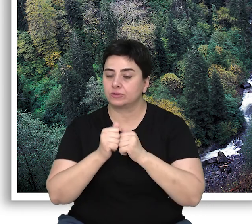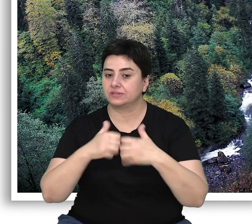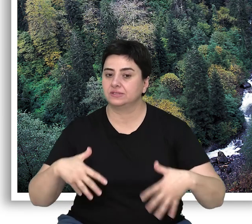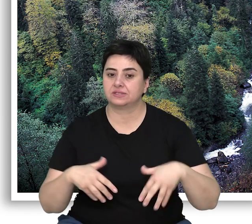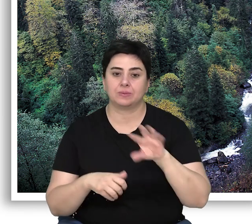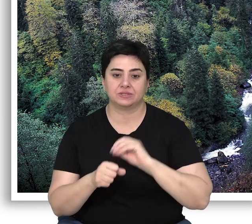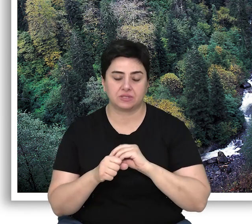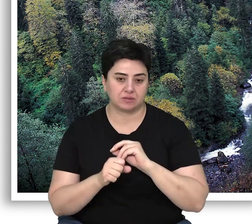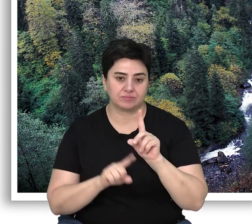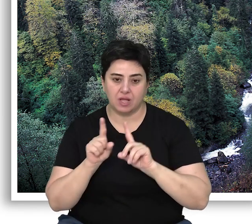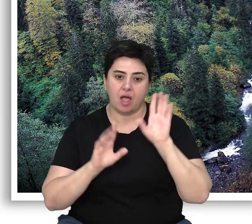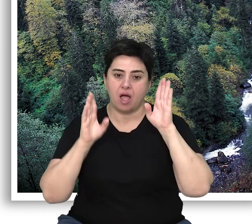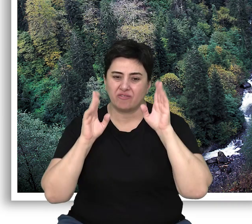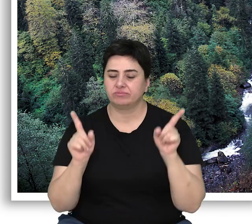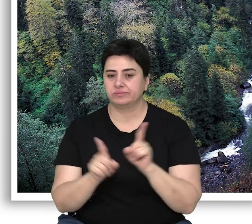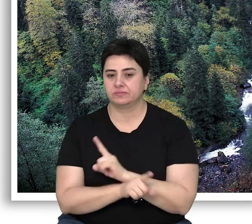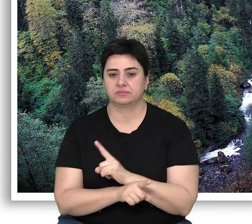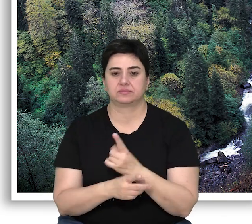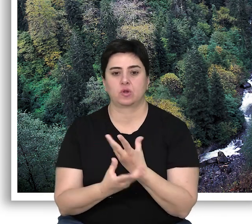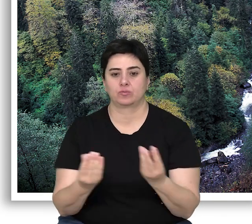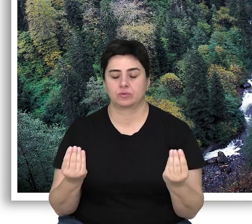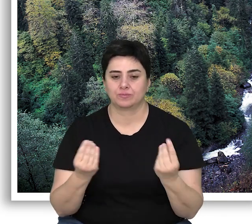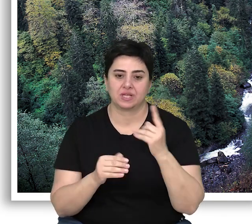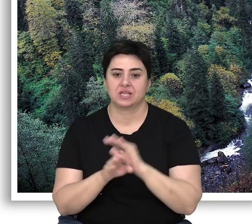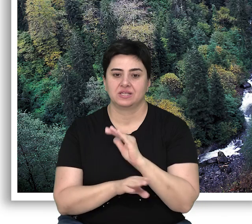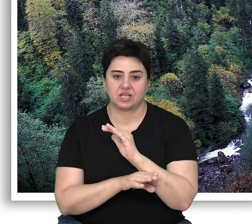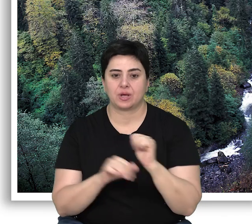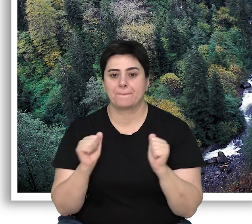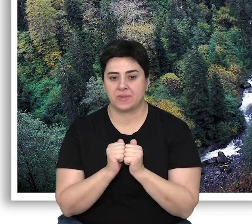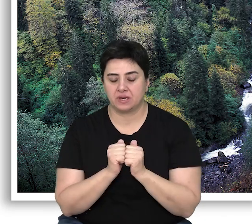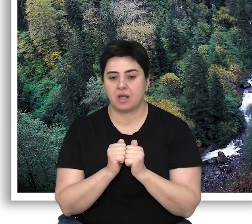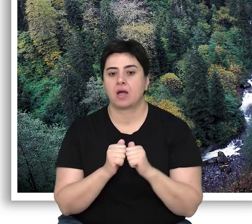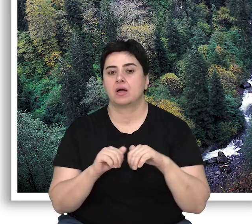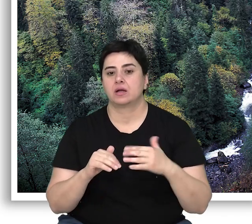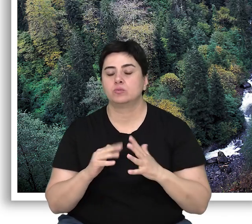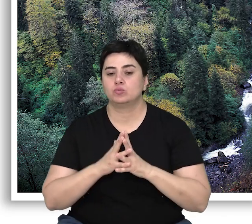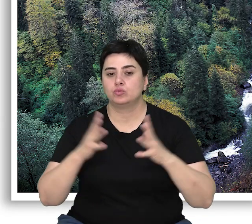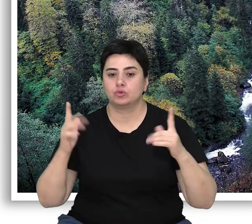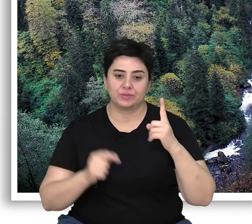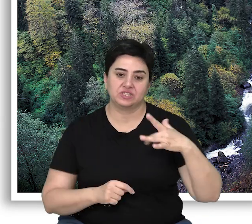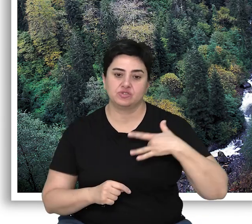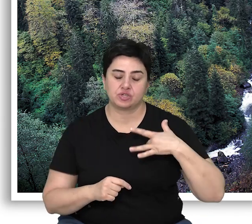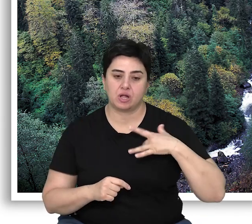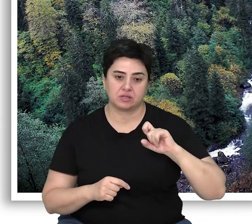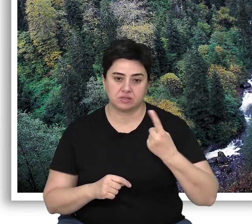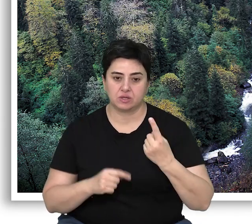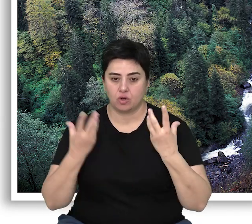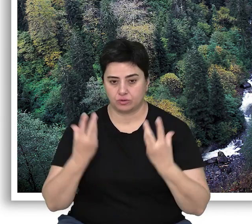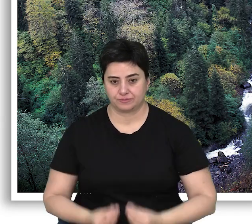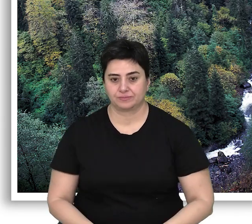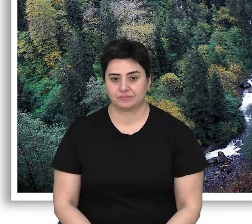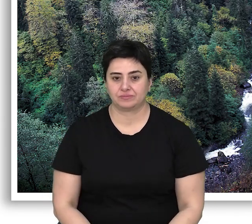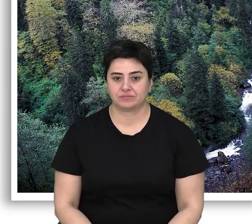çok sayıda bitki ve hayvan popülasyonlarından oluşan bir yaşama birliği, hatta büyük bir canlı organizma olarak tanımlanmaktadır.